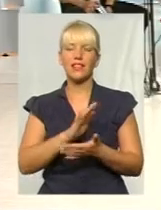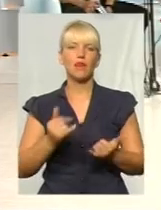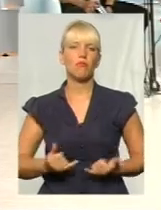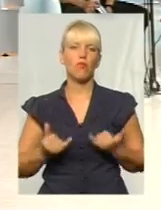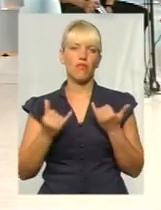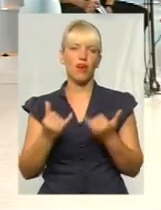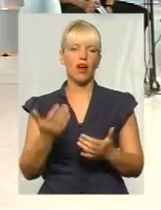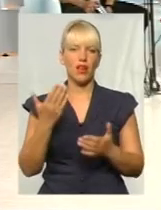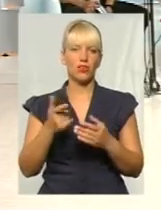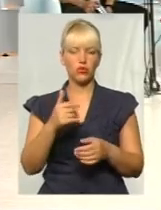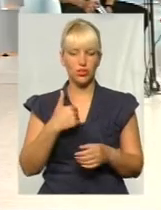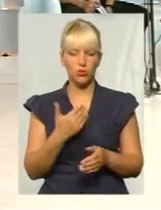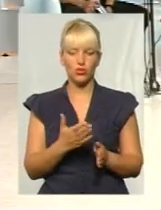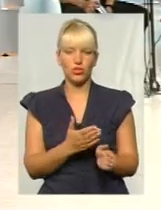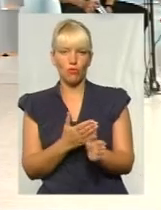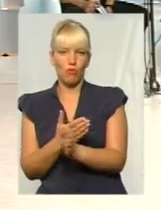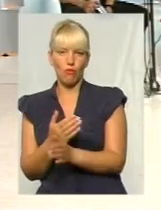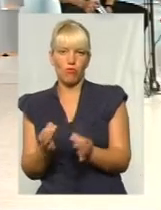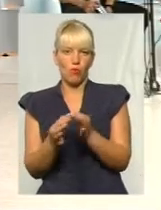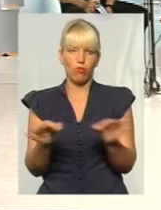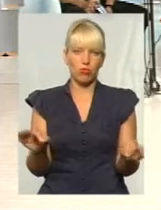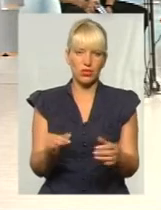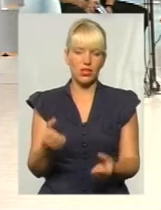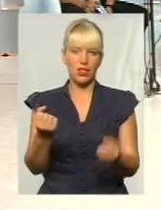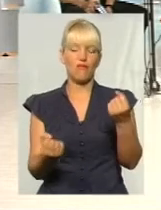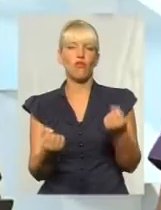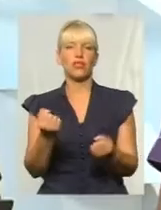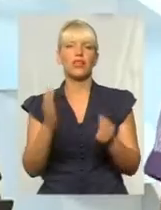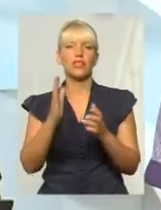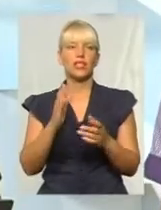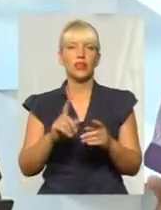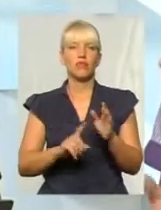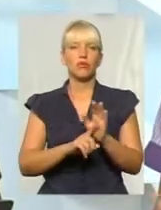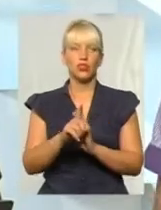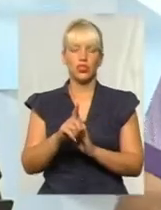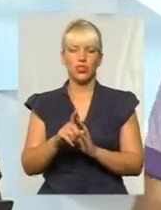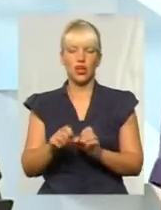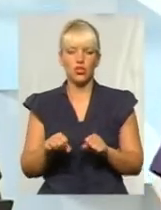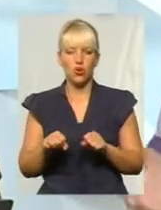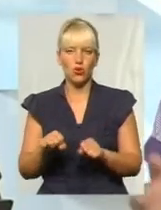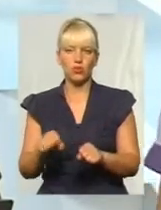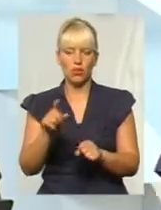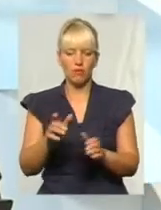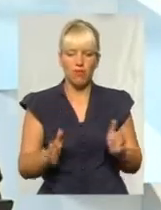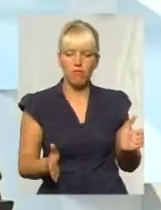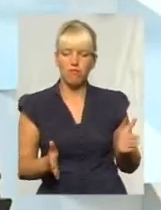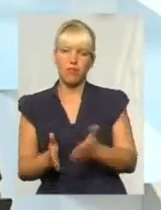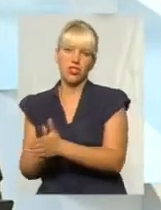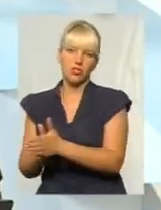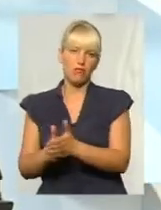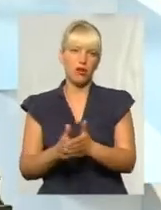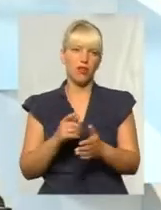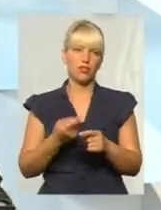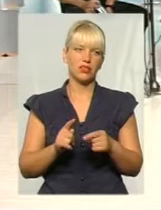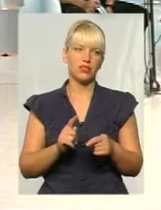починає зміщуватись, щоб пропустити того водія, тільки ти починаєш рушати, тебе прижимають, тому що він дійде на право. Це